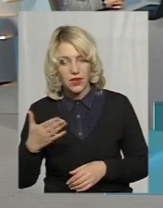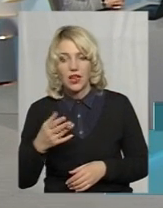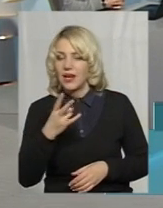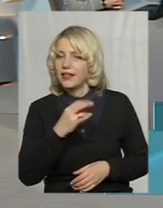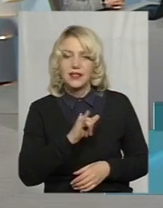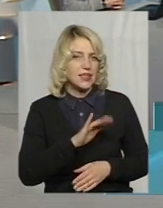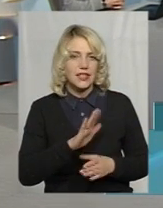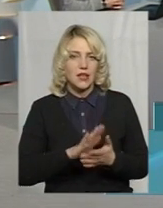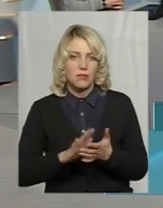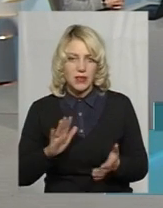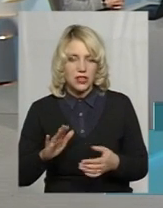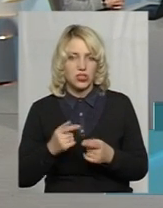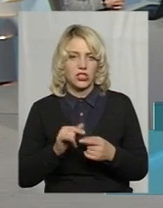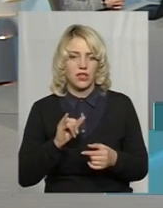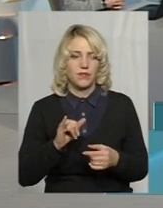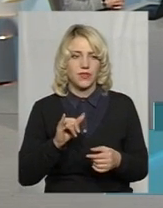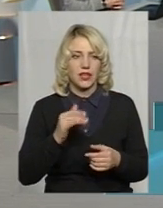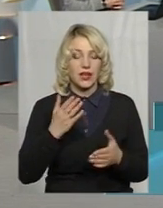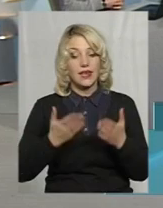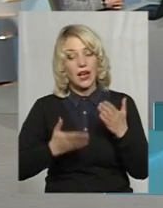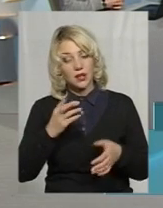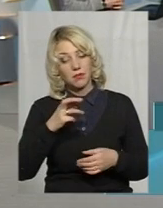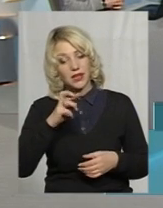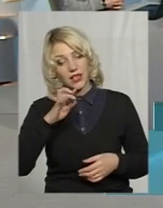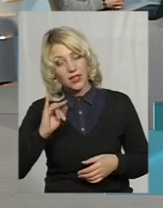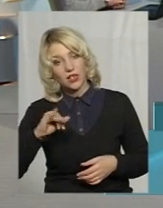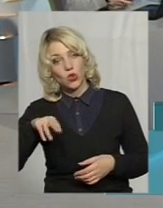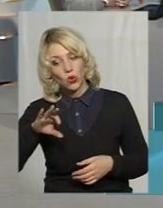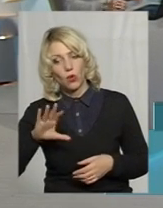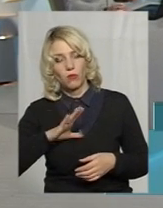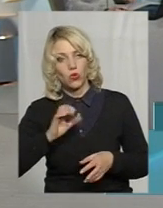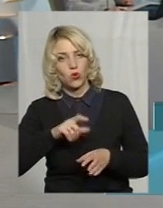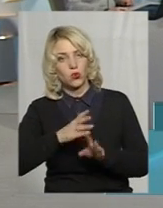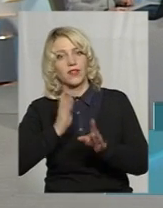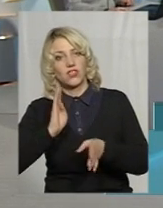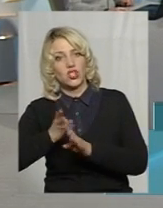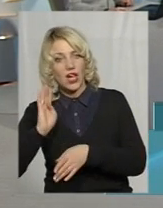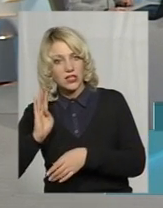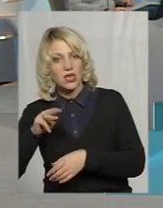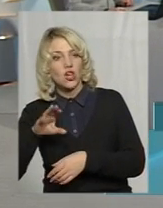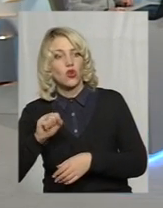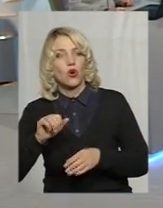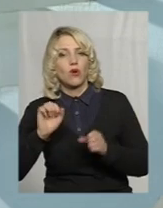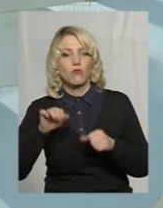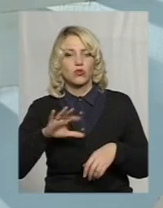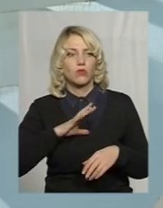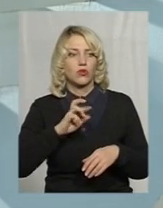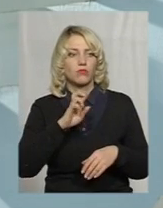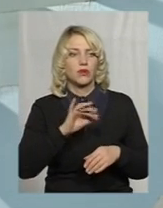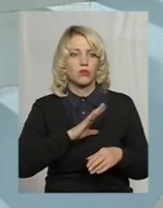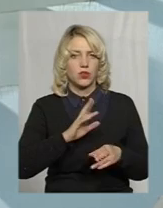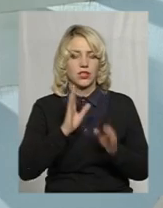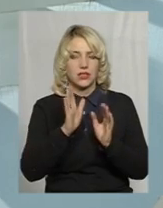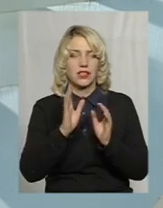всього лиш, якби стояли люди в черзі, то то могло би бути тільки 10 відшкодувань, це не так